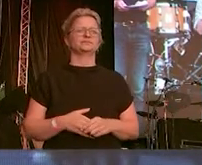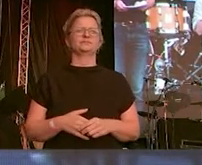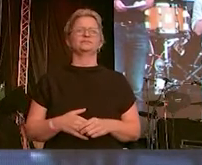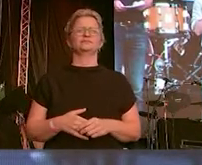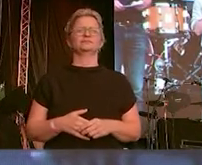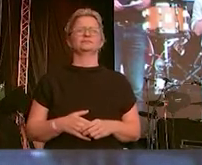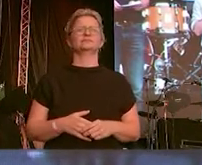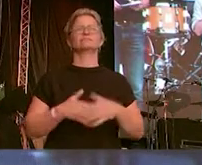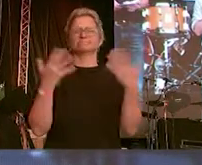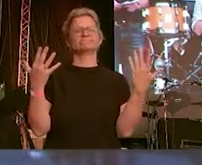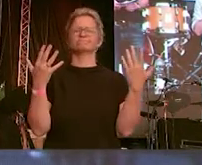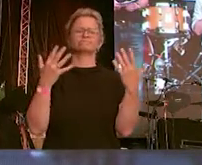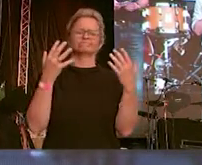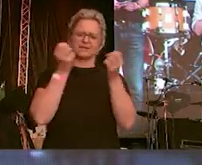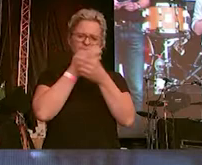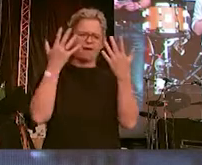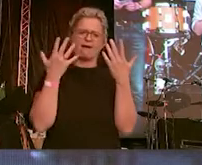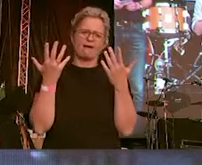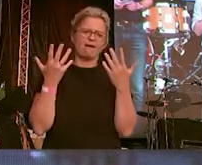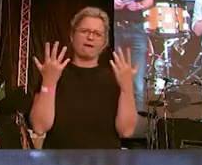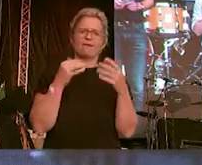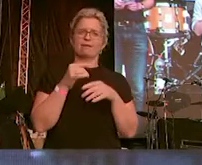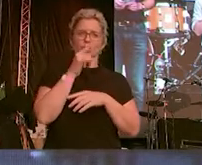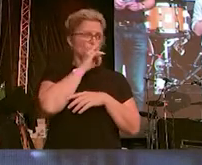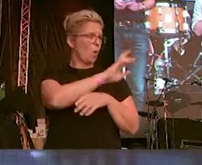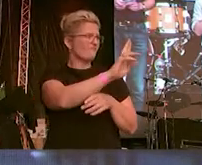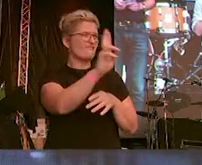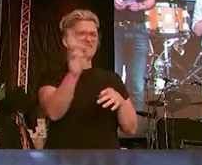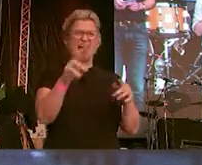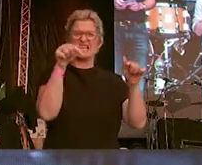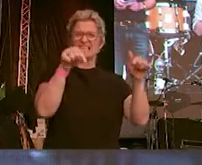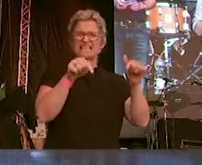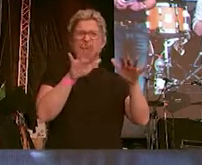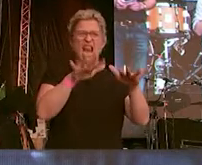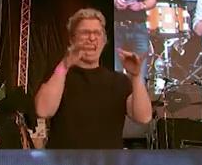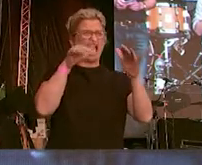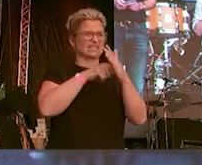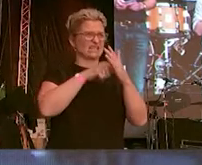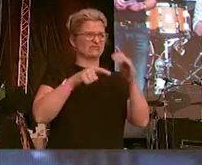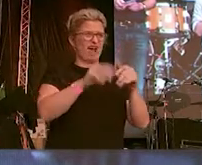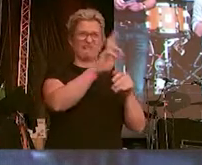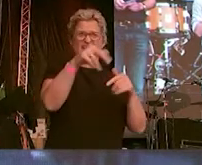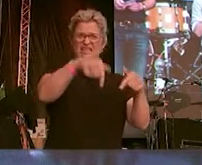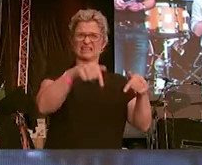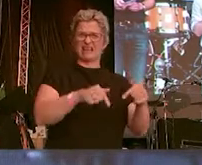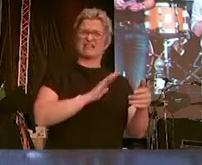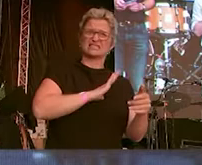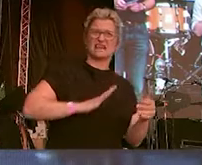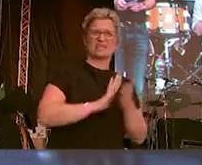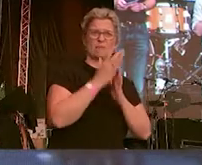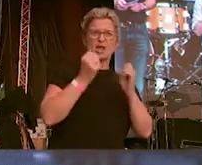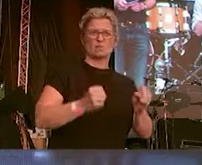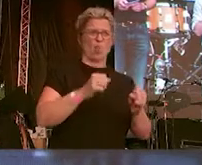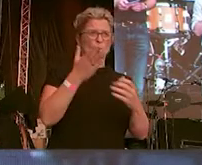Und es ist auch ganz klar, es geht nicht nur um die Menschen, die hier jetzt vor den Landtagswahlen stehen, in Sachsen, Brandenburg und Thüringen,